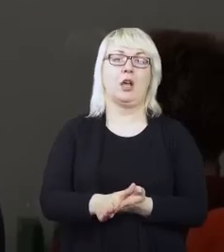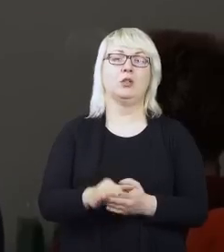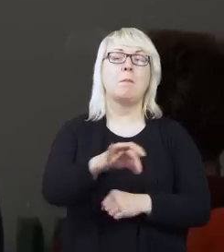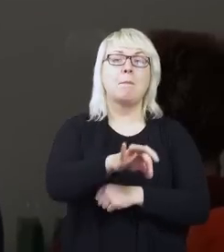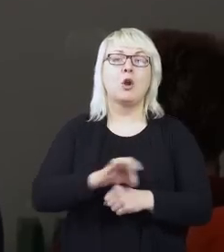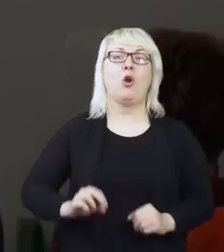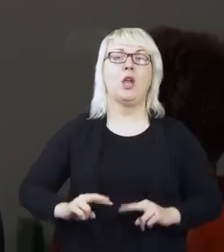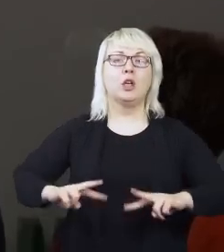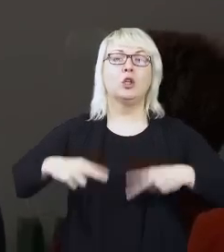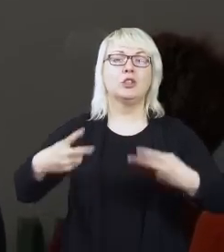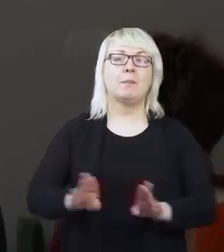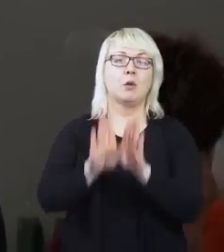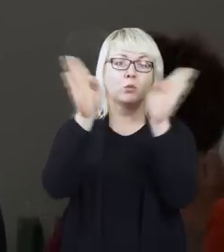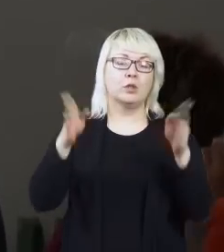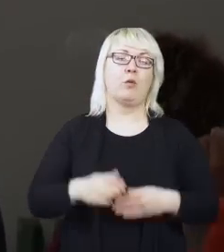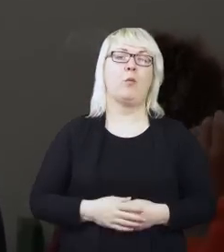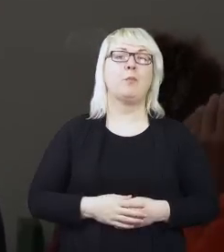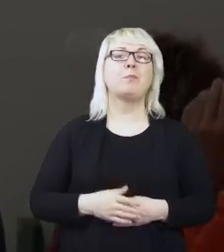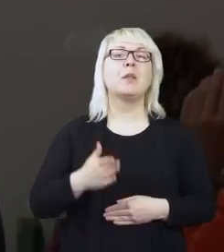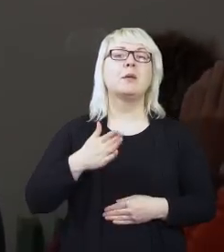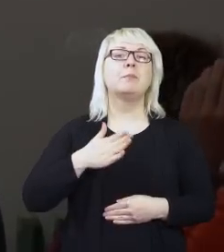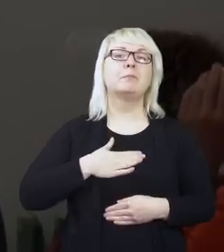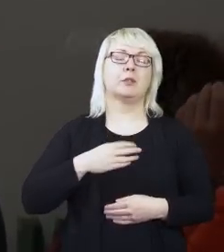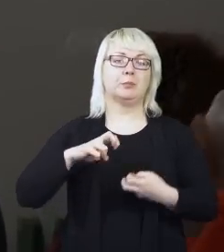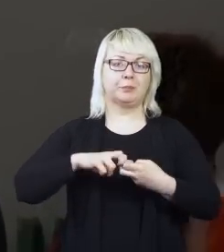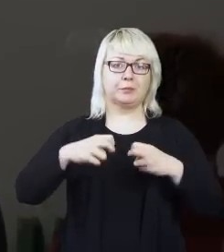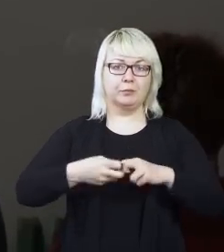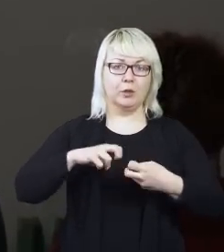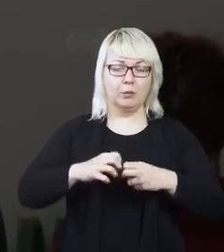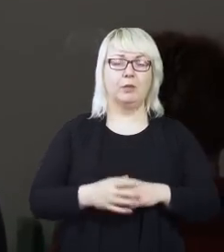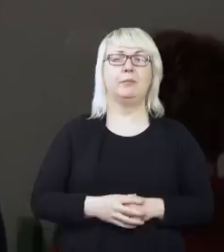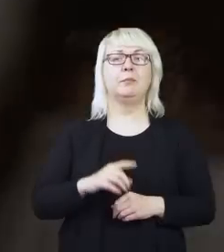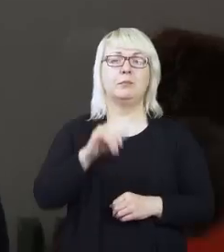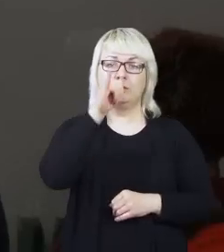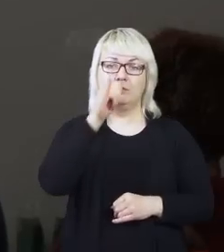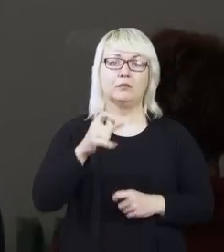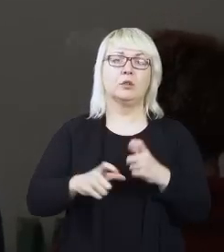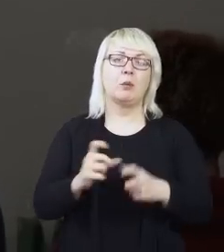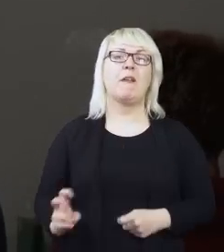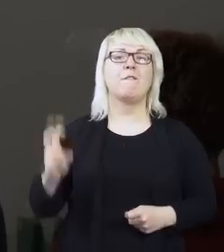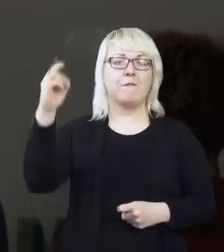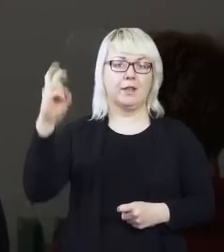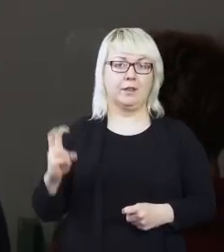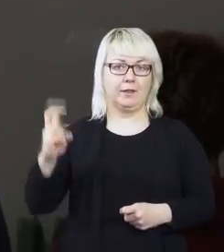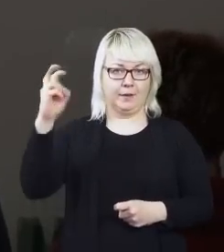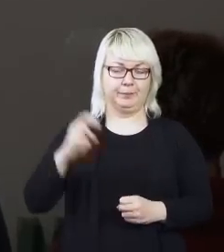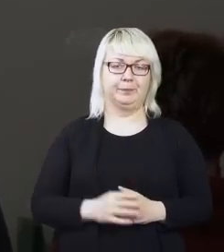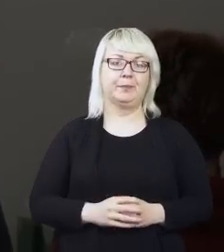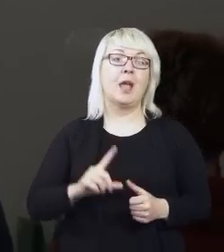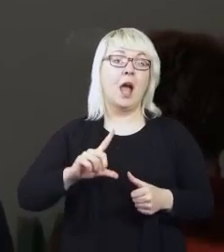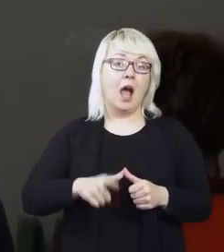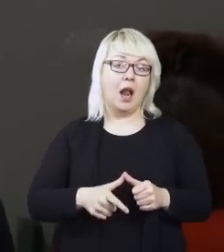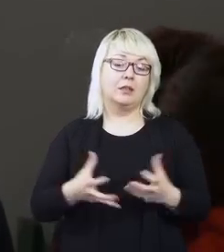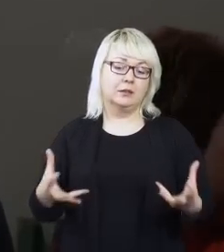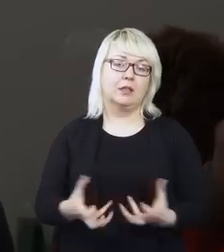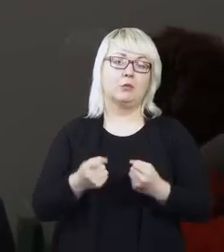projektu dostępnego muzeum, które rozpoczęliśmy w 2007 roku, pojawiły się schody, mówiąc kolokwialnie, w postaci